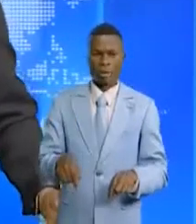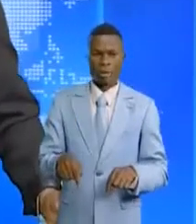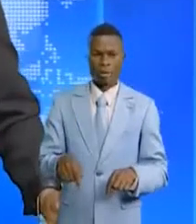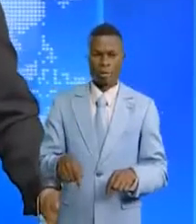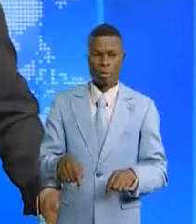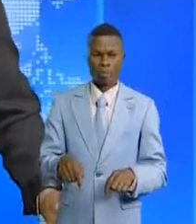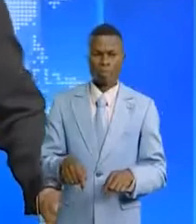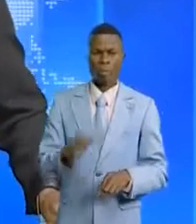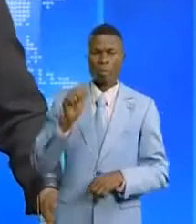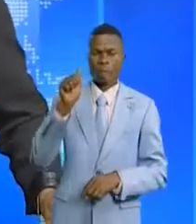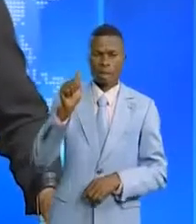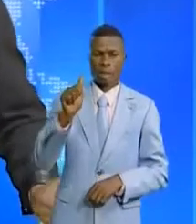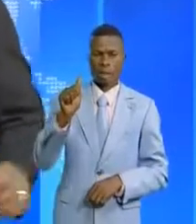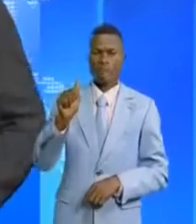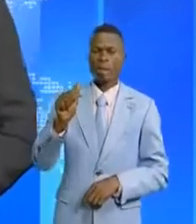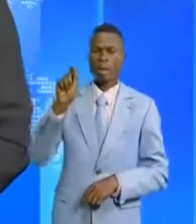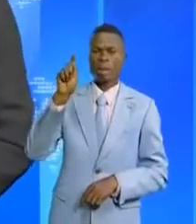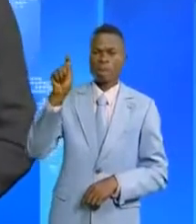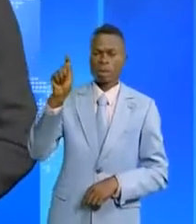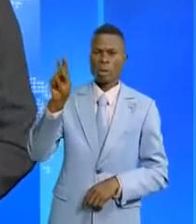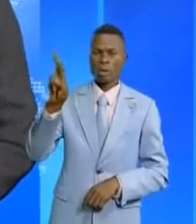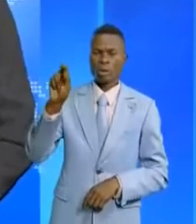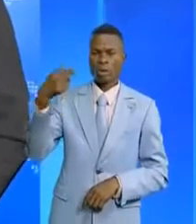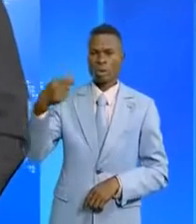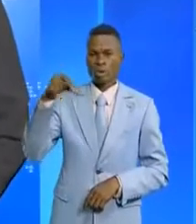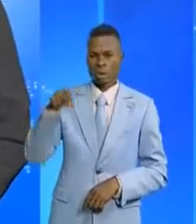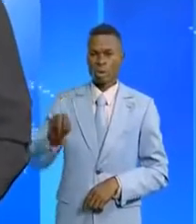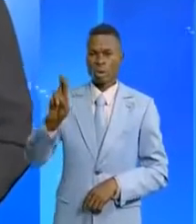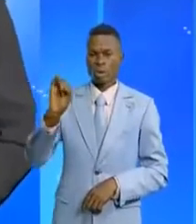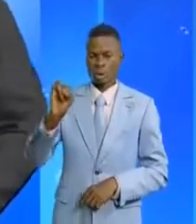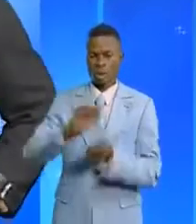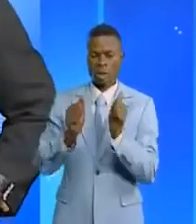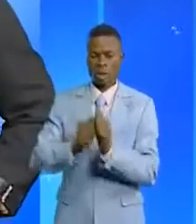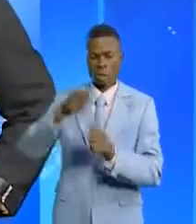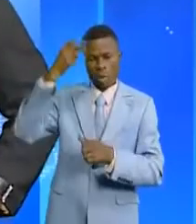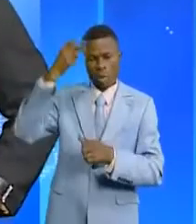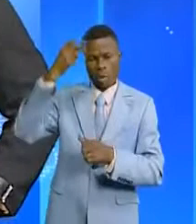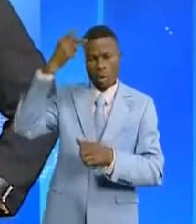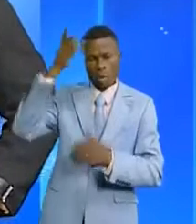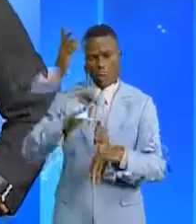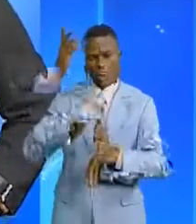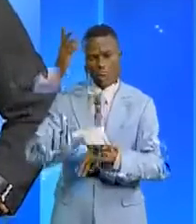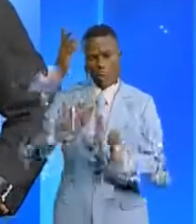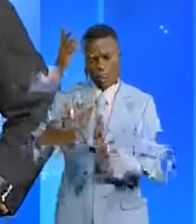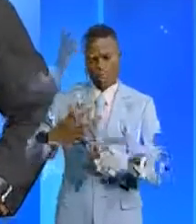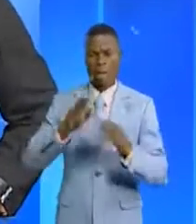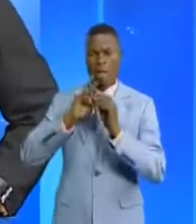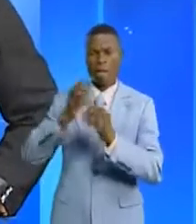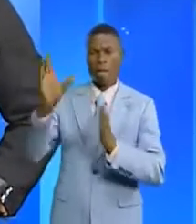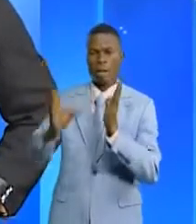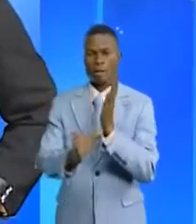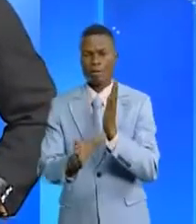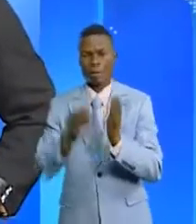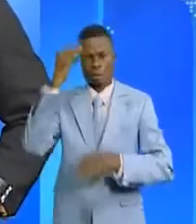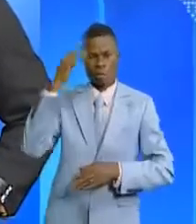Atalia en Turquie, le forum sur la diplomatie innovante nouvelle ère. Nouvelle approche, le vice-ministre des